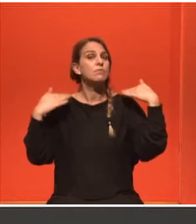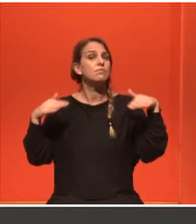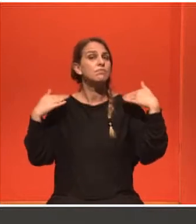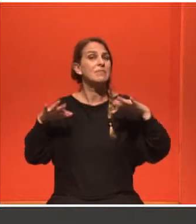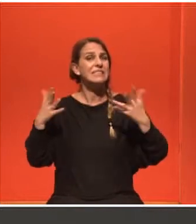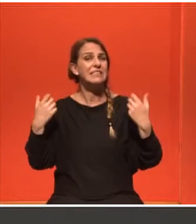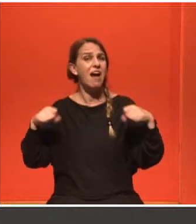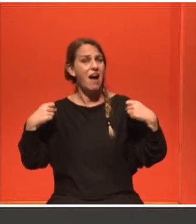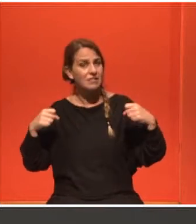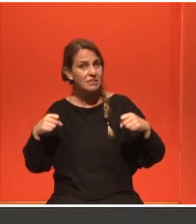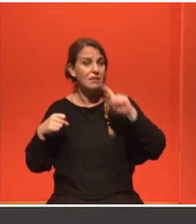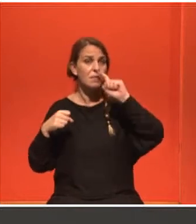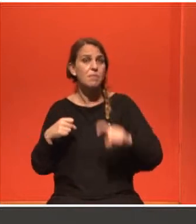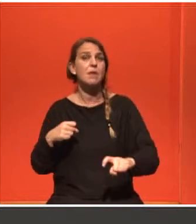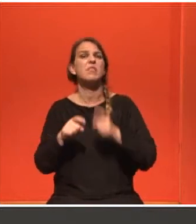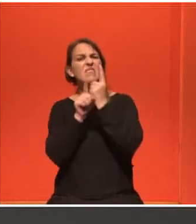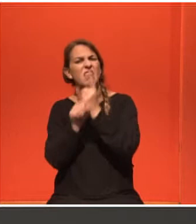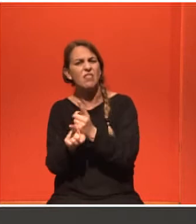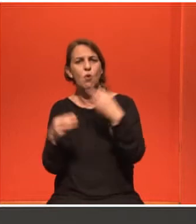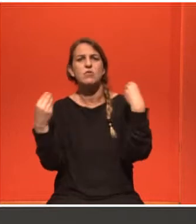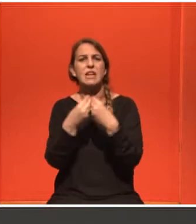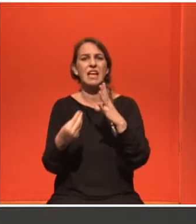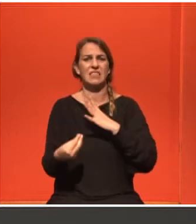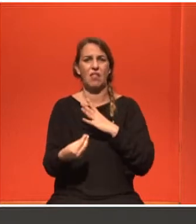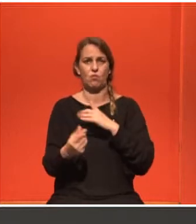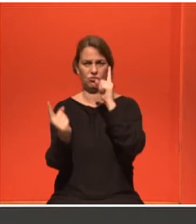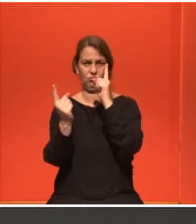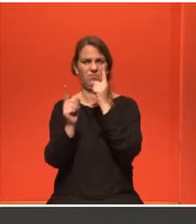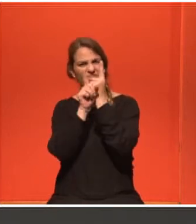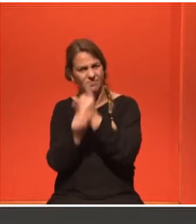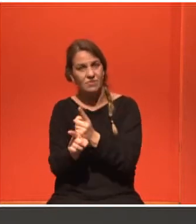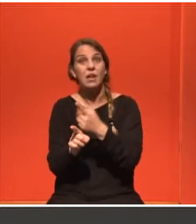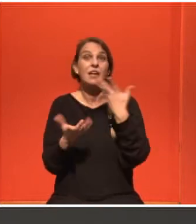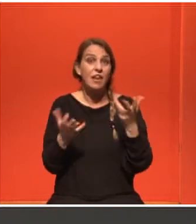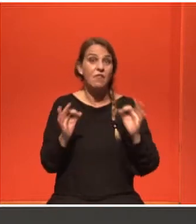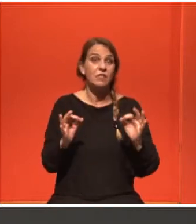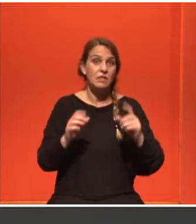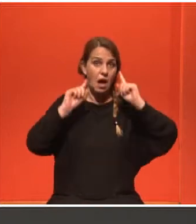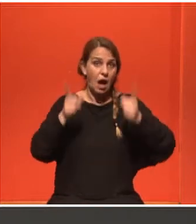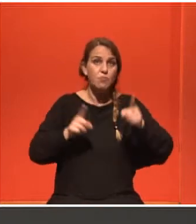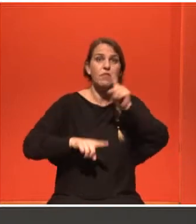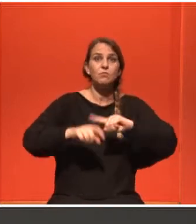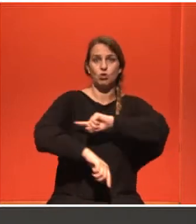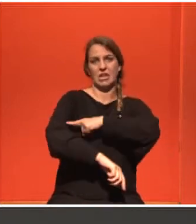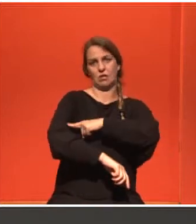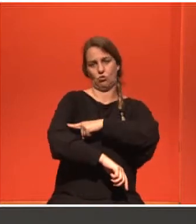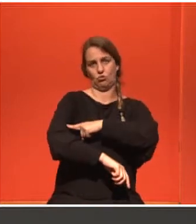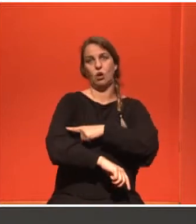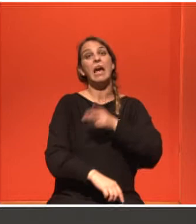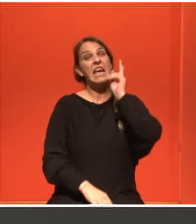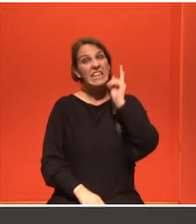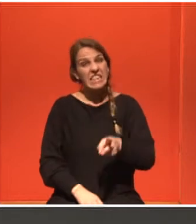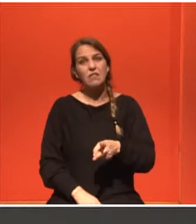άσκησης πρέπει να εξατομικεύεται και να γίνεται σε συνεργασία με τον γιατρό που παρακολουθεί την ασθενή. Δυστυχώς ο κίνδυνος λεμφιδήματος είναι